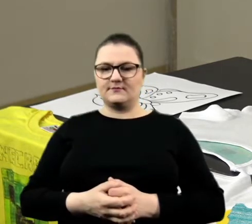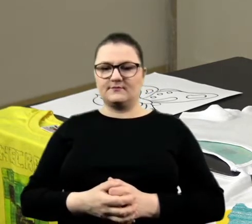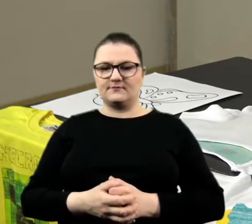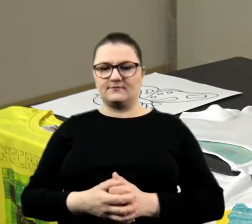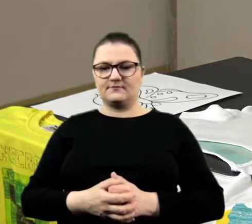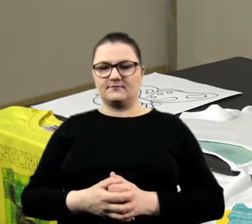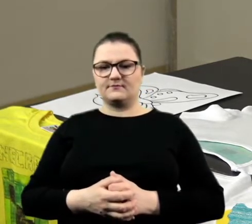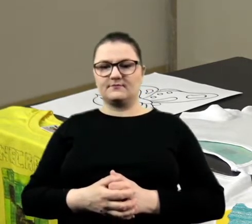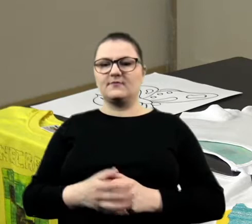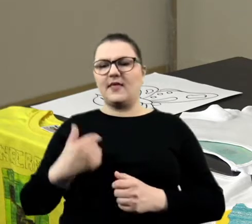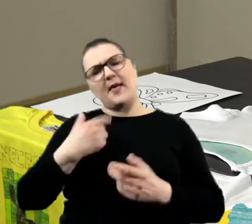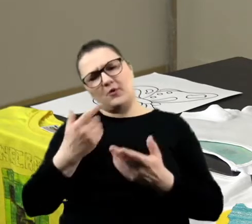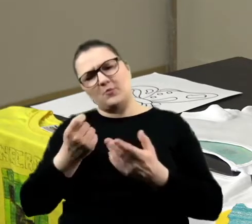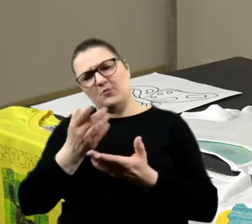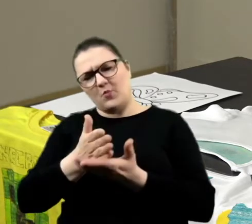Daj, troszkę pomogę.